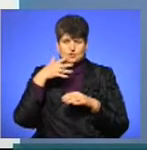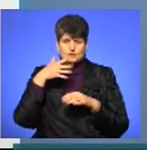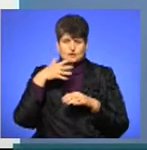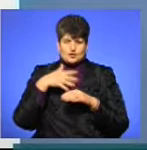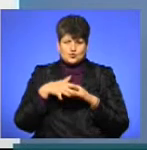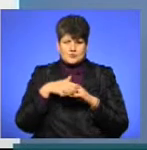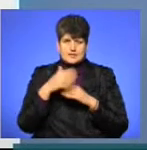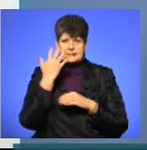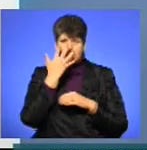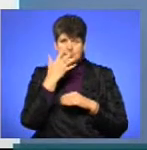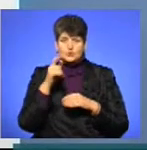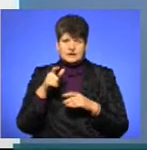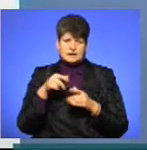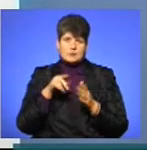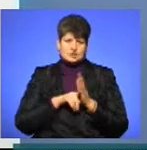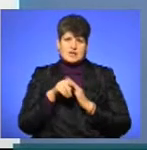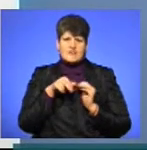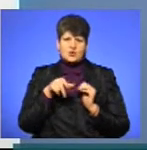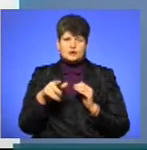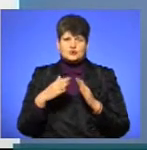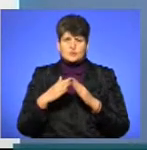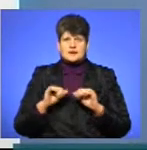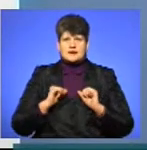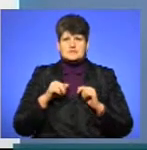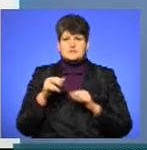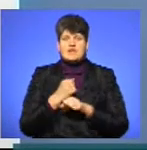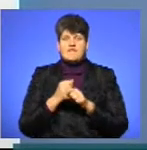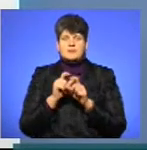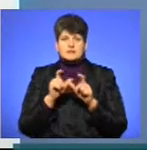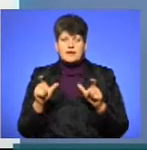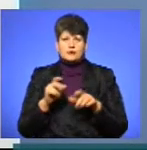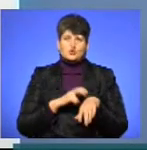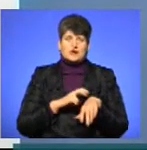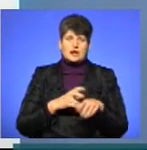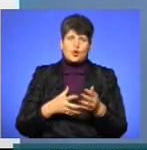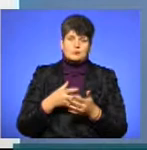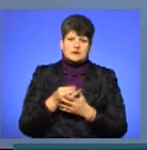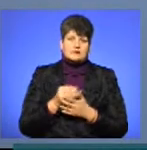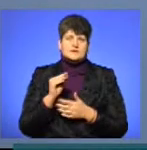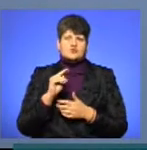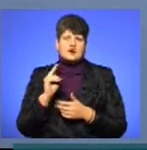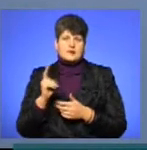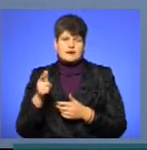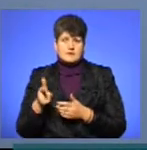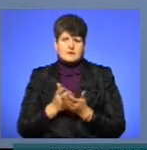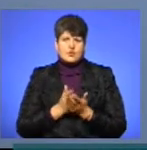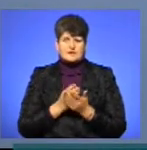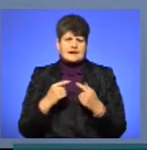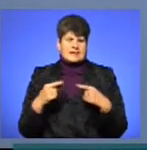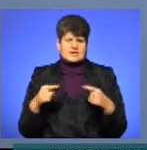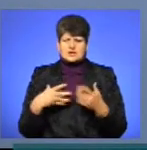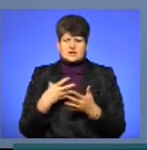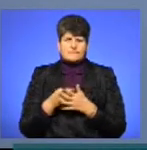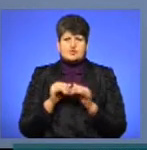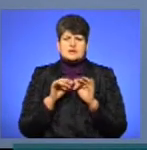сліпоти, людина виходить з дому, намагається піти в аптеку, до лікаря, опитити комунальні послуги, інші якісь свої